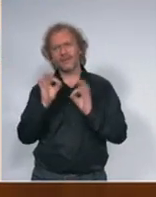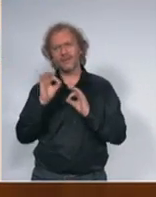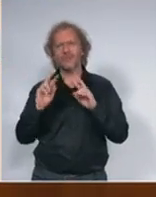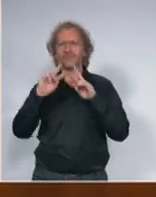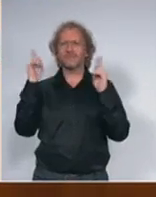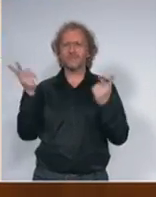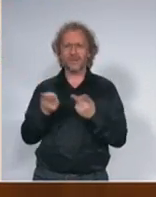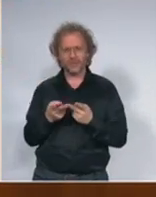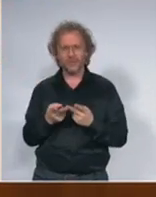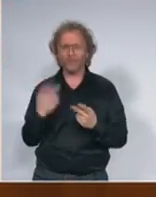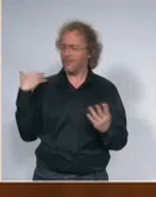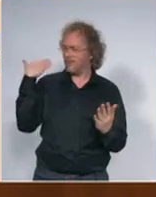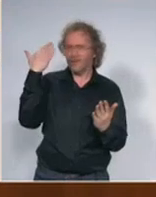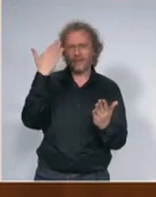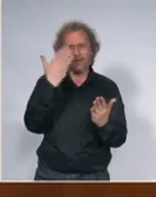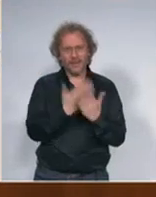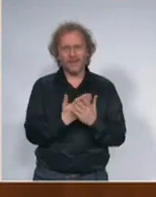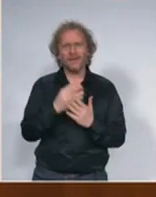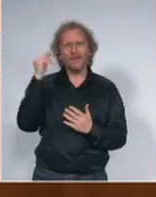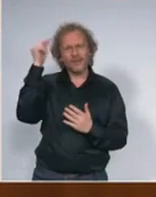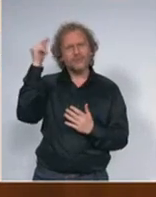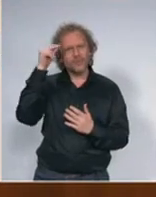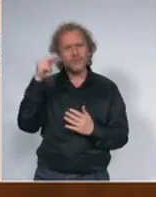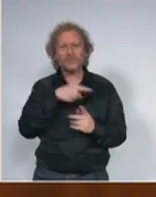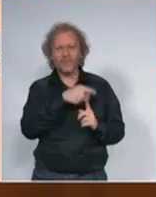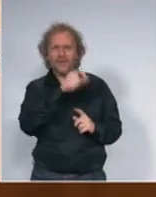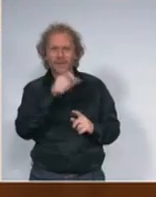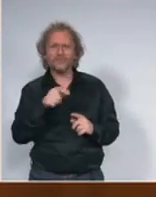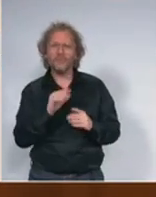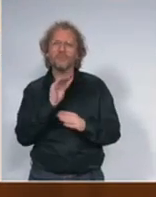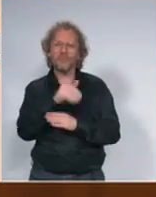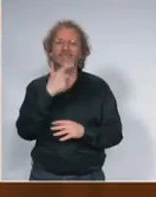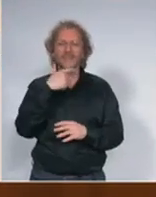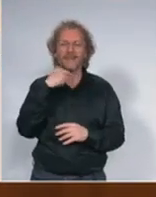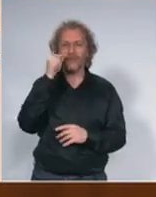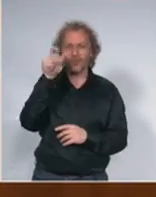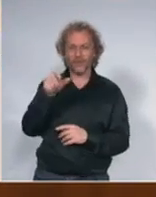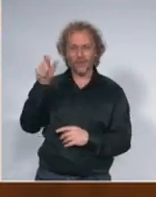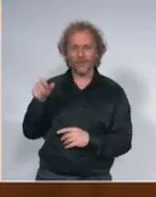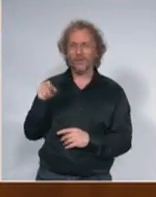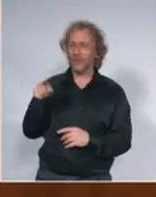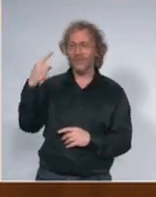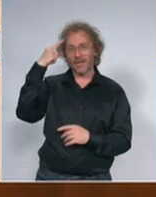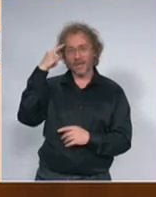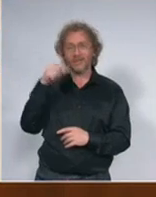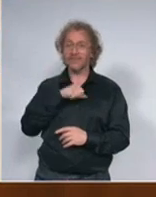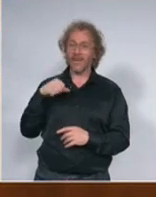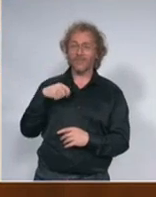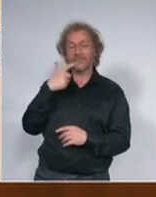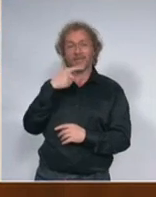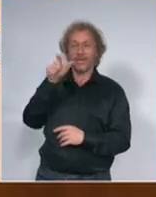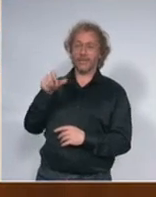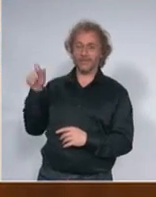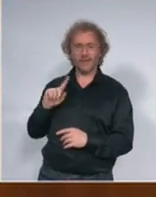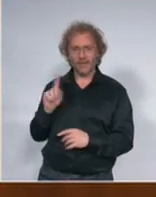iskustvima su bili ljudi koji su starije životne dobi ali to ne znači da virus ne može da zarazi i mlađe